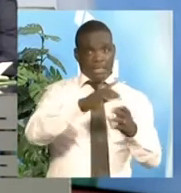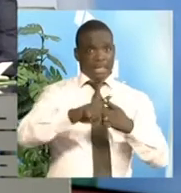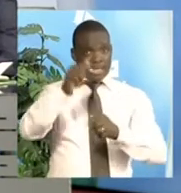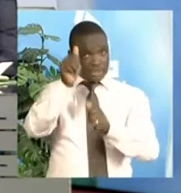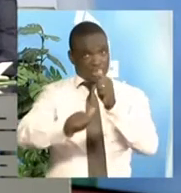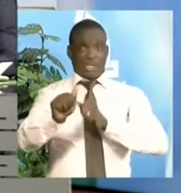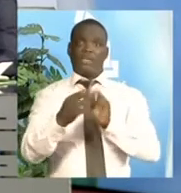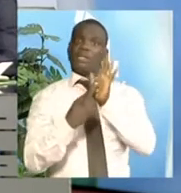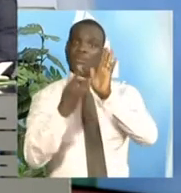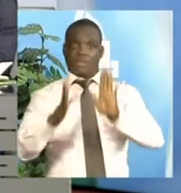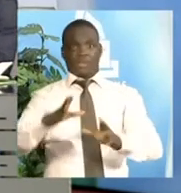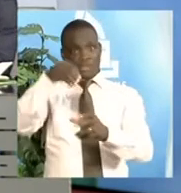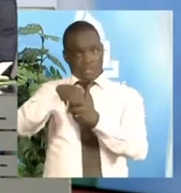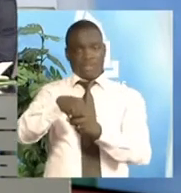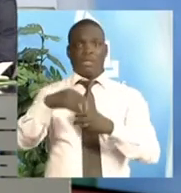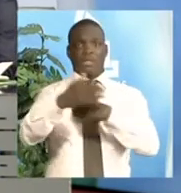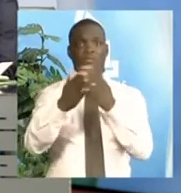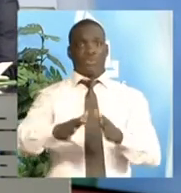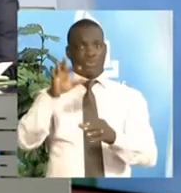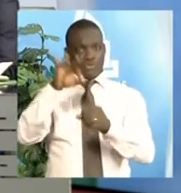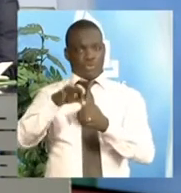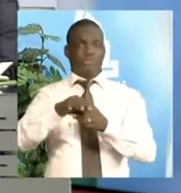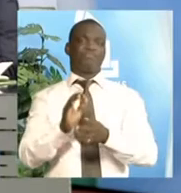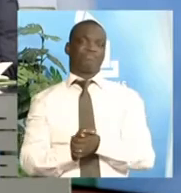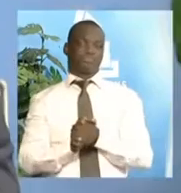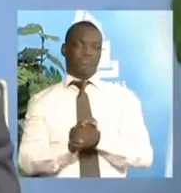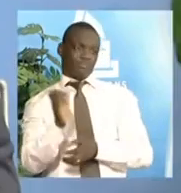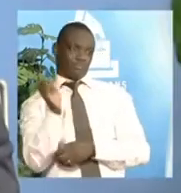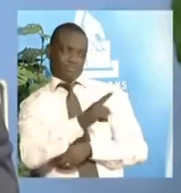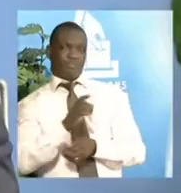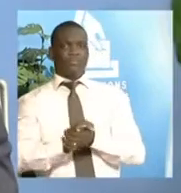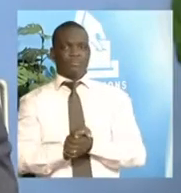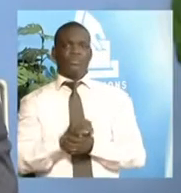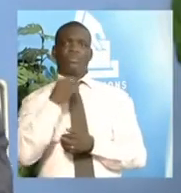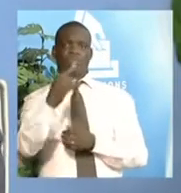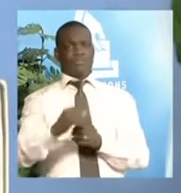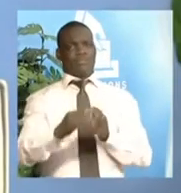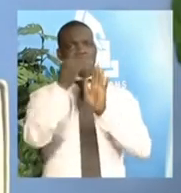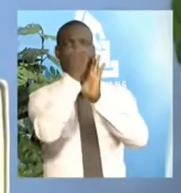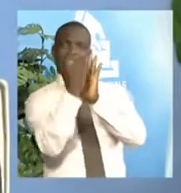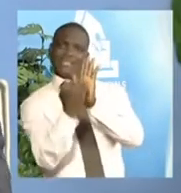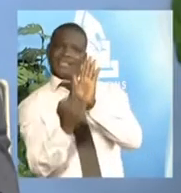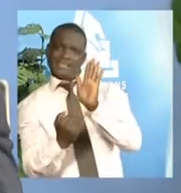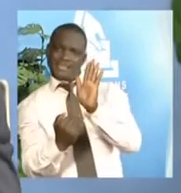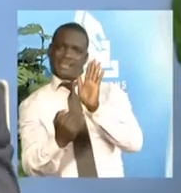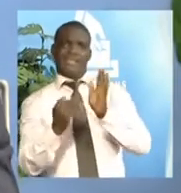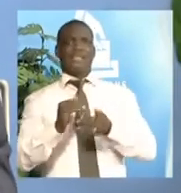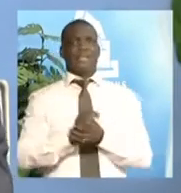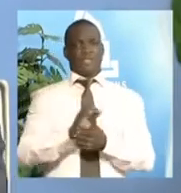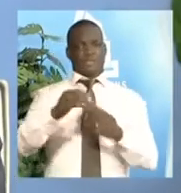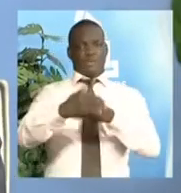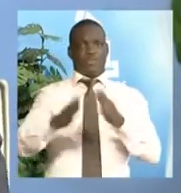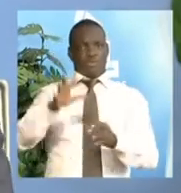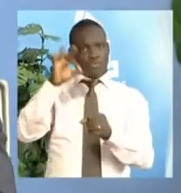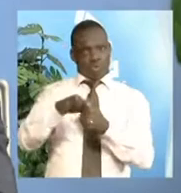de vote. Est que vous voyez ? Monsieur le Président, il se trouve que les listings des bureaux de vote peuvent être à la disposition